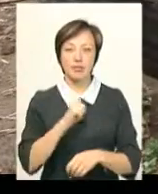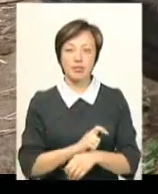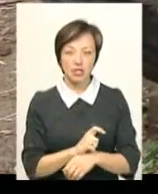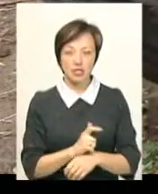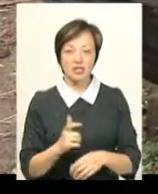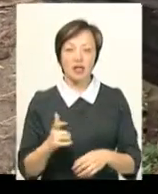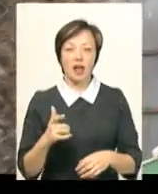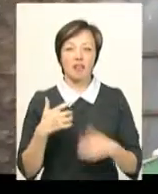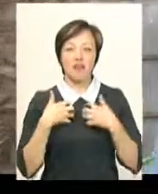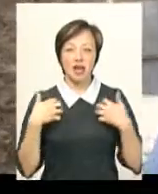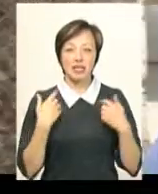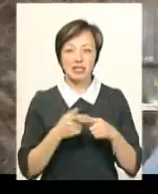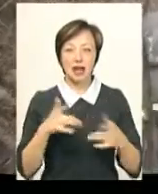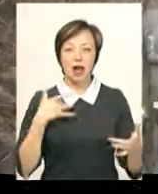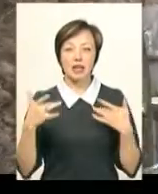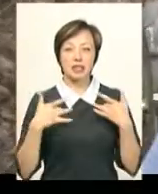артисти – цирку.